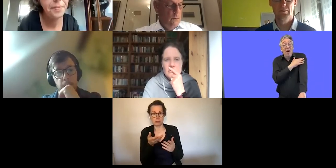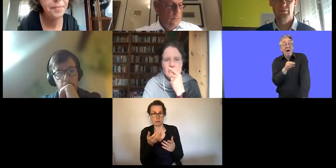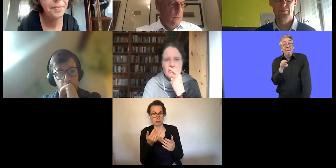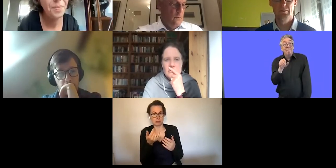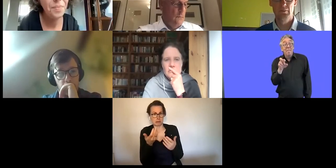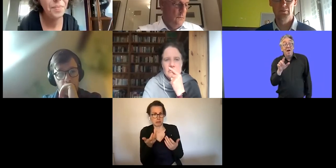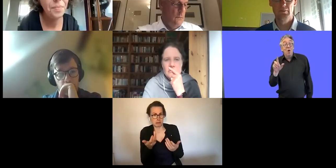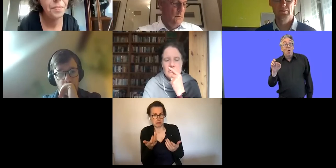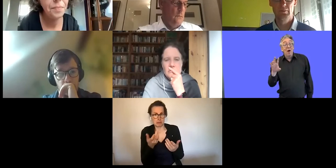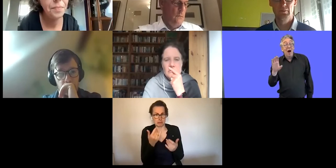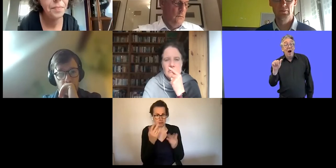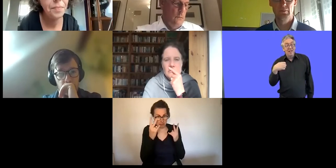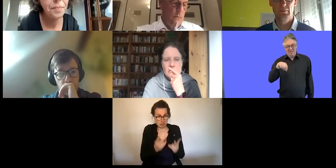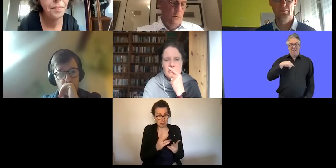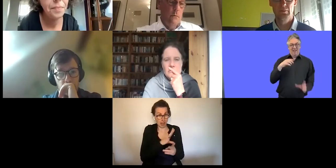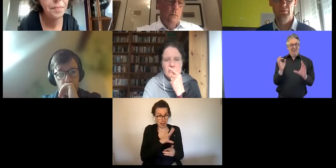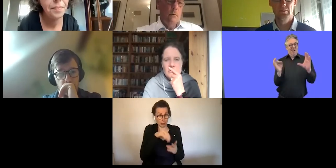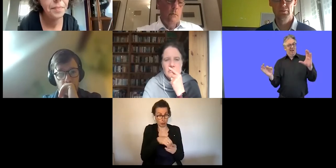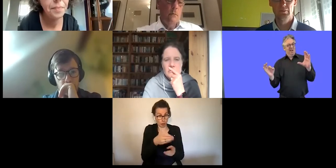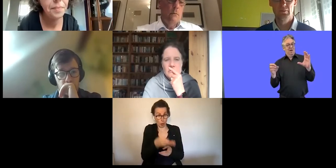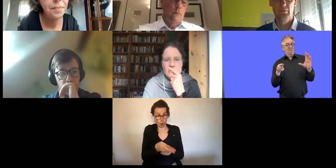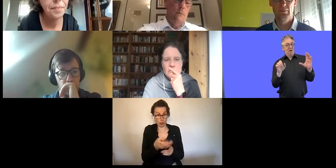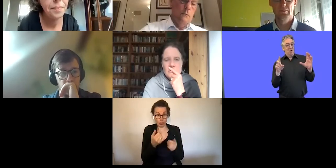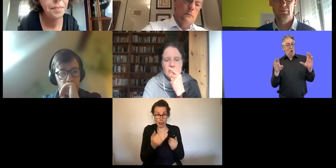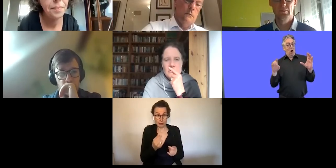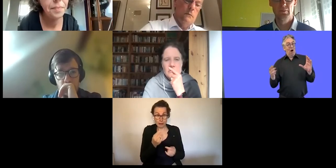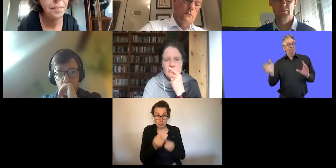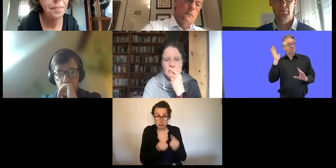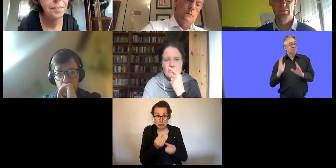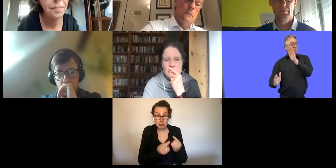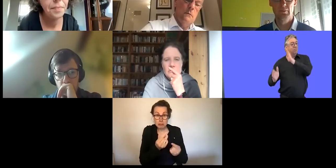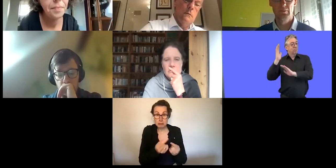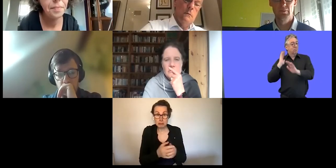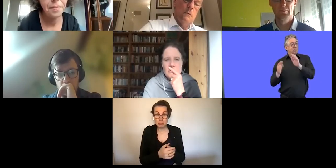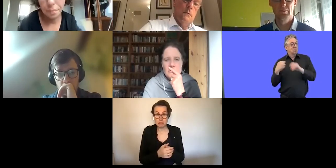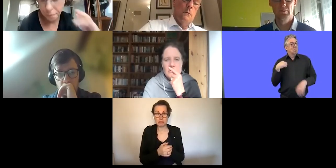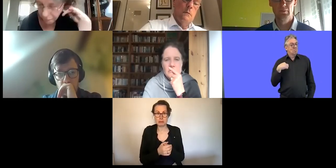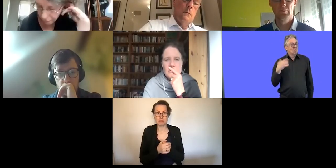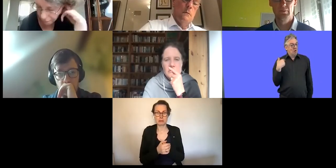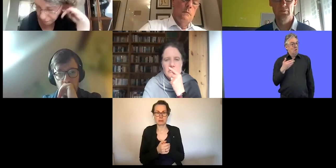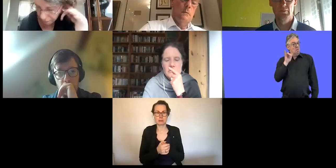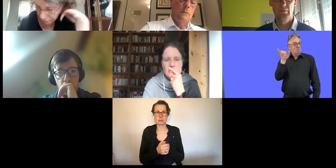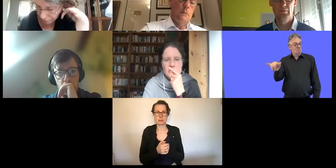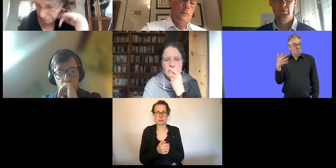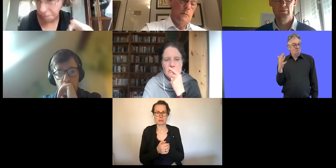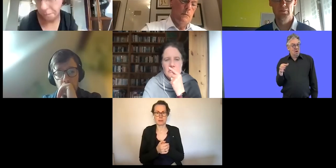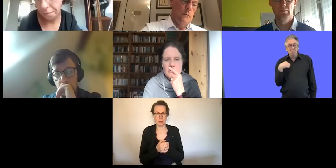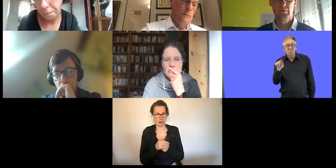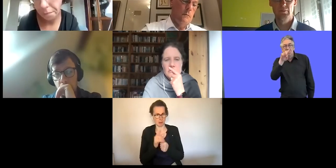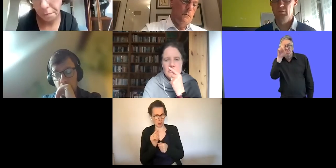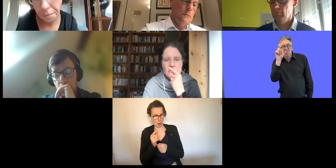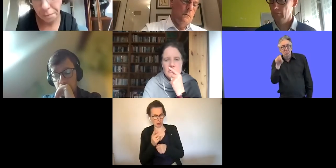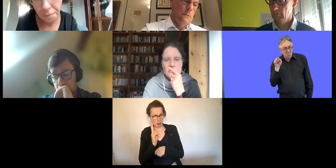Inklusion entwickelt hat. und ob man nach wie vor